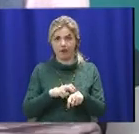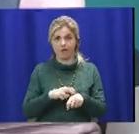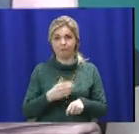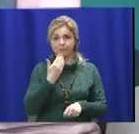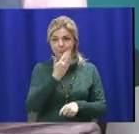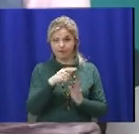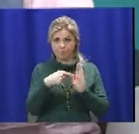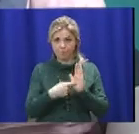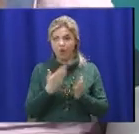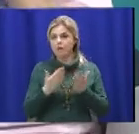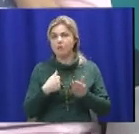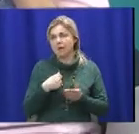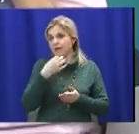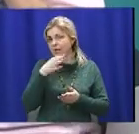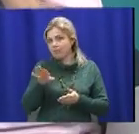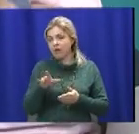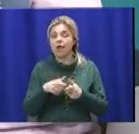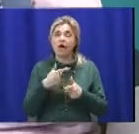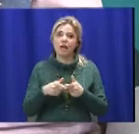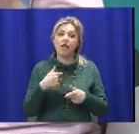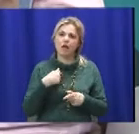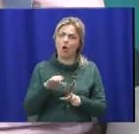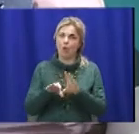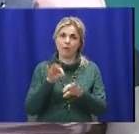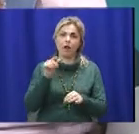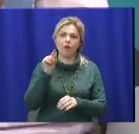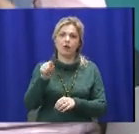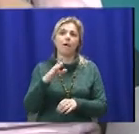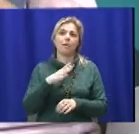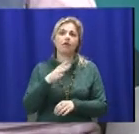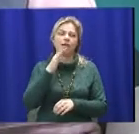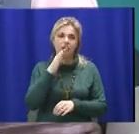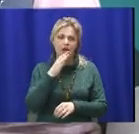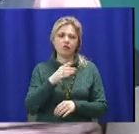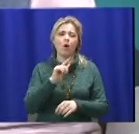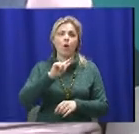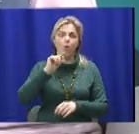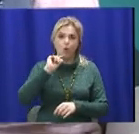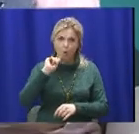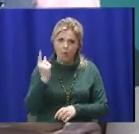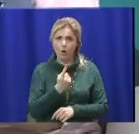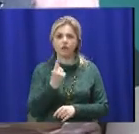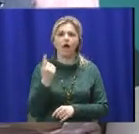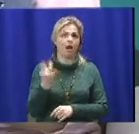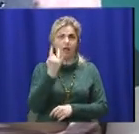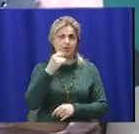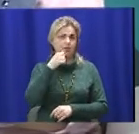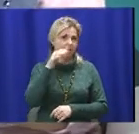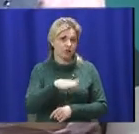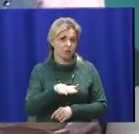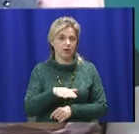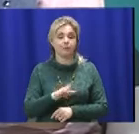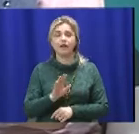Если он мне не понравится, то я уже выбрала, у меня был час, почти целый год, раз и навсегда. Мы должны